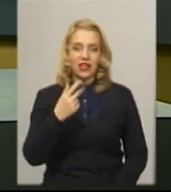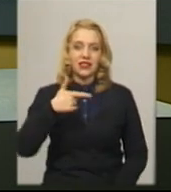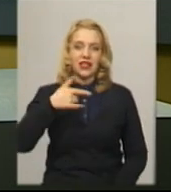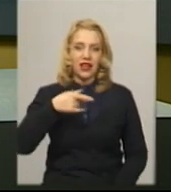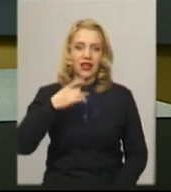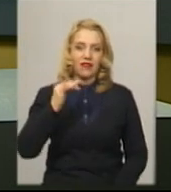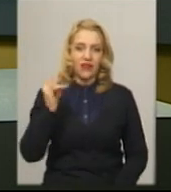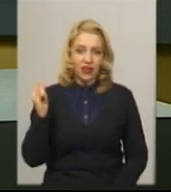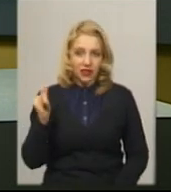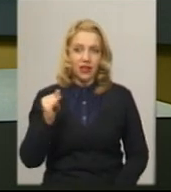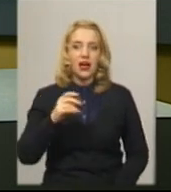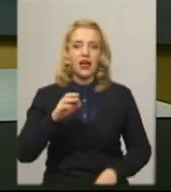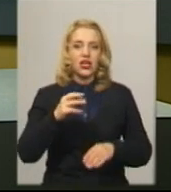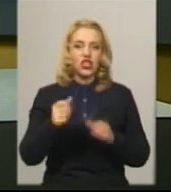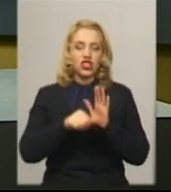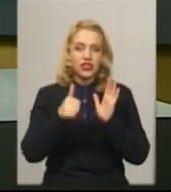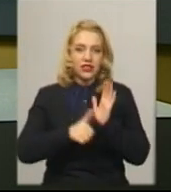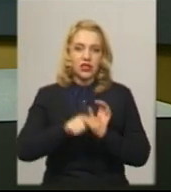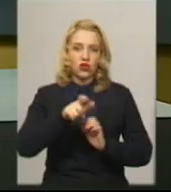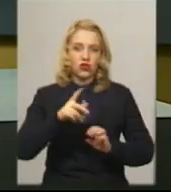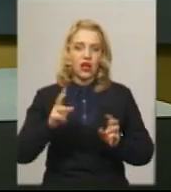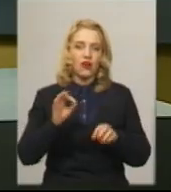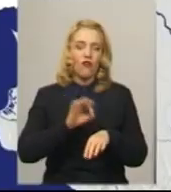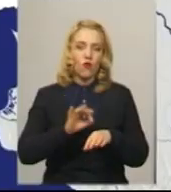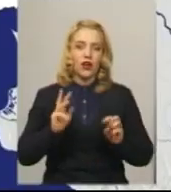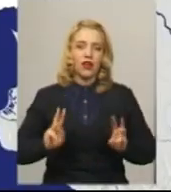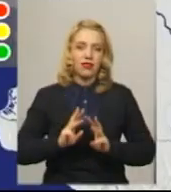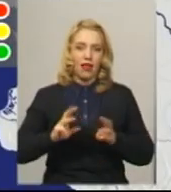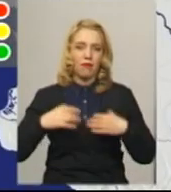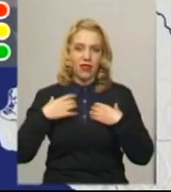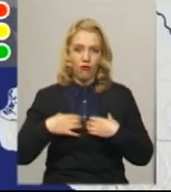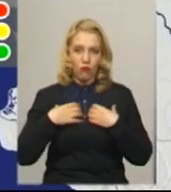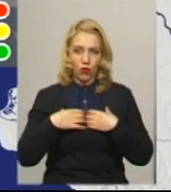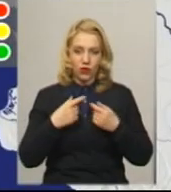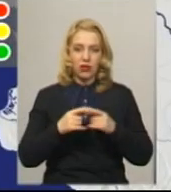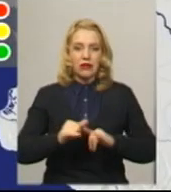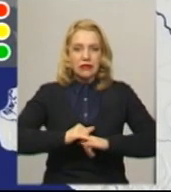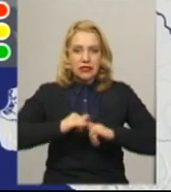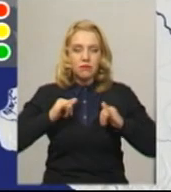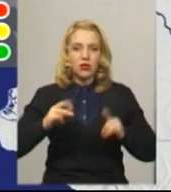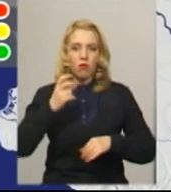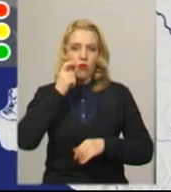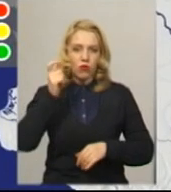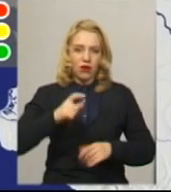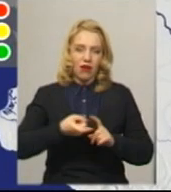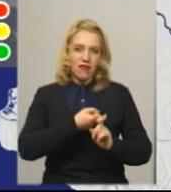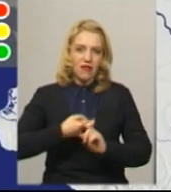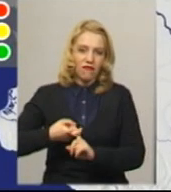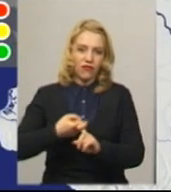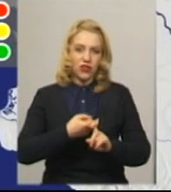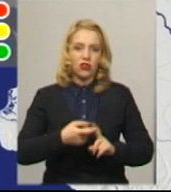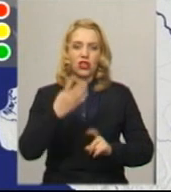на пневмонію, додає Борис Ткач. Збільшується кількість підтверджених випадків коронавірусу в Україні. Нині офіційно хворіє